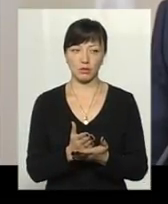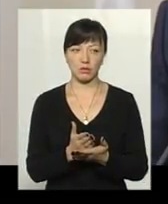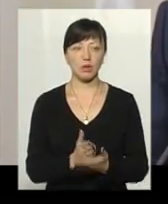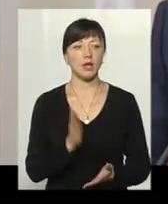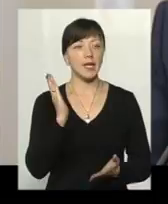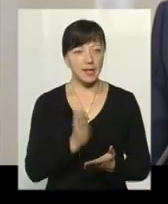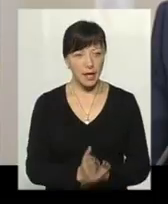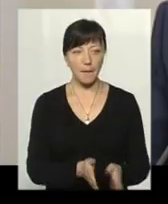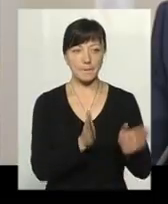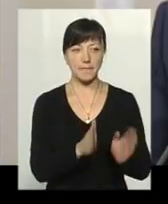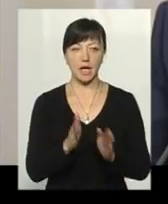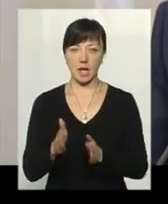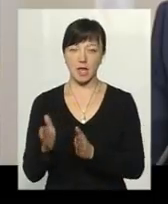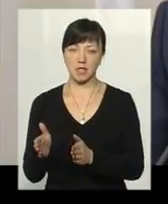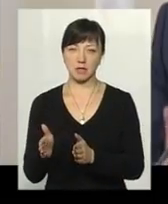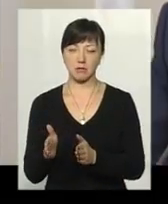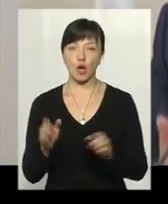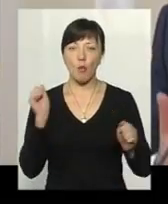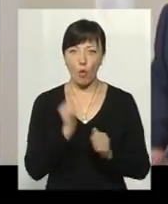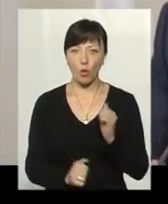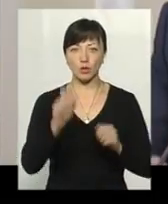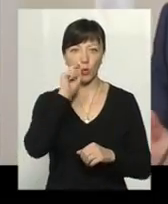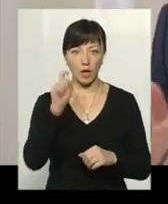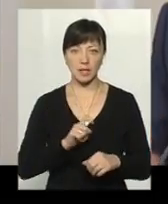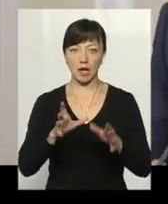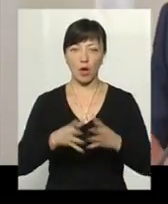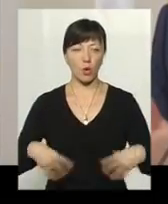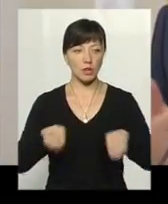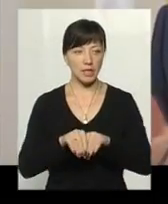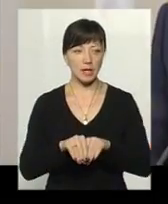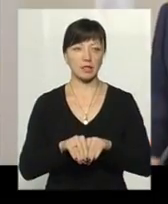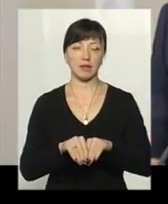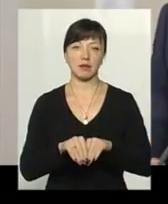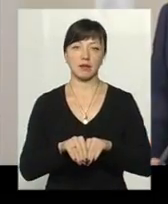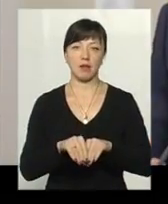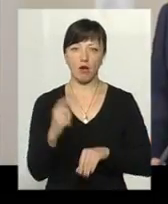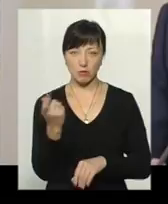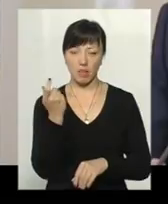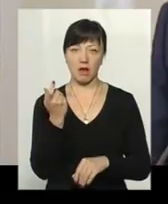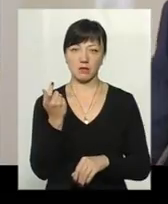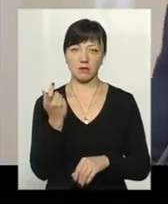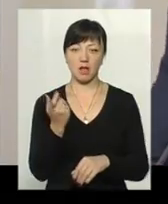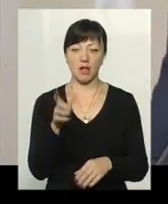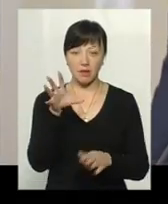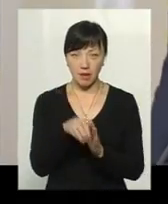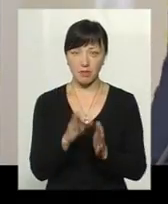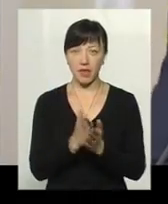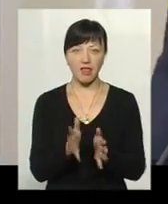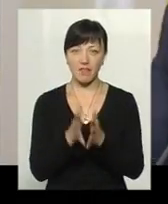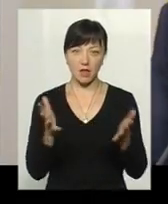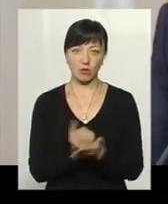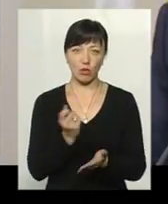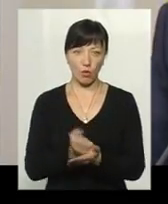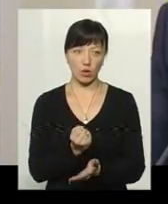Є механізм, щоб кожна українська родина, домогасподарство, якому є невисокі